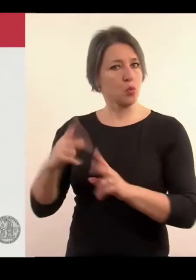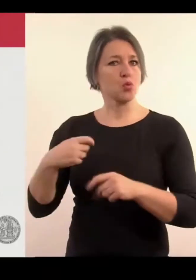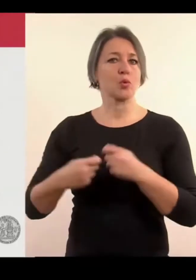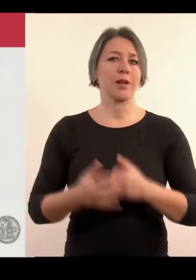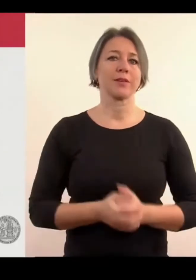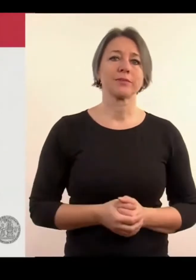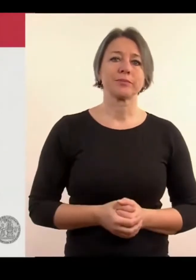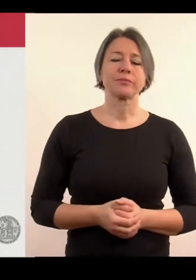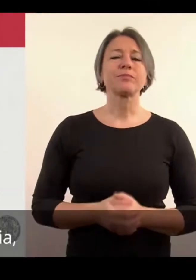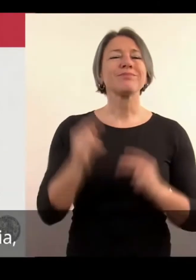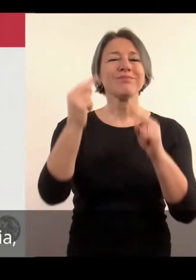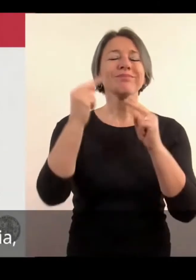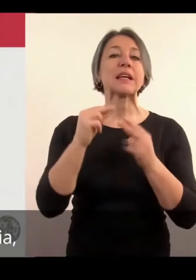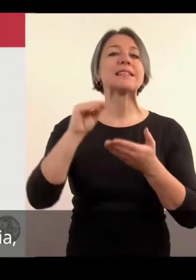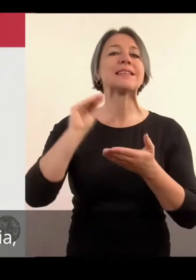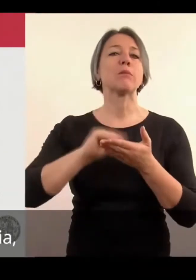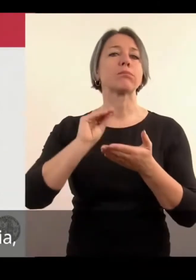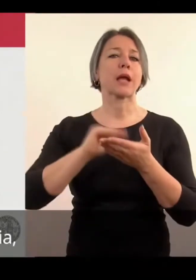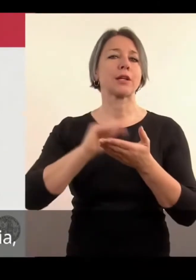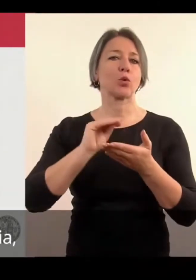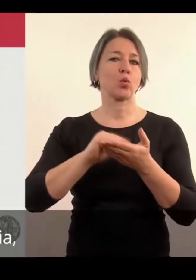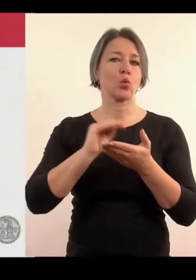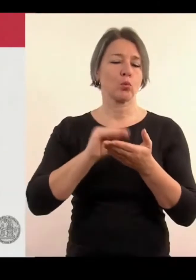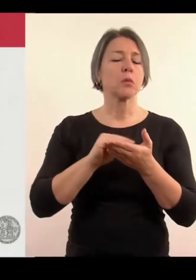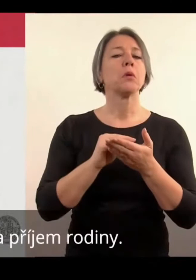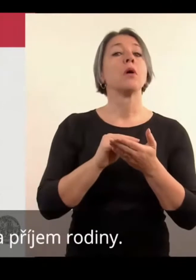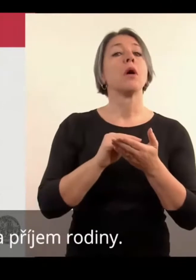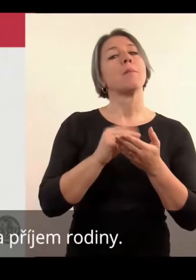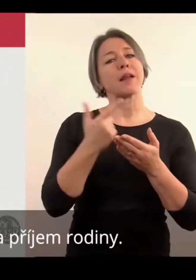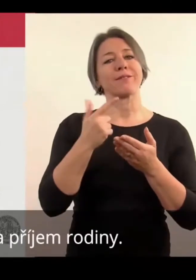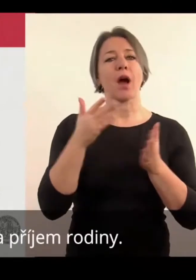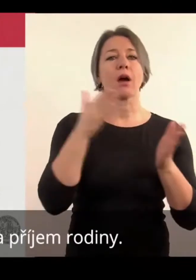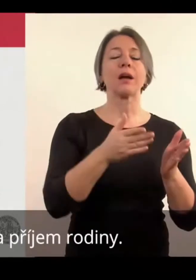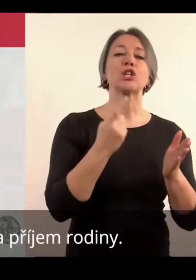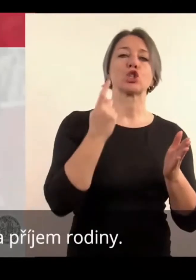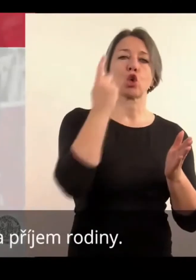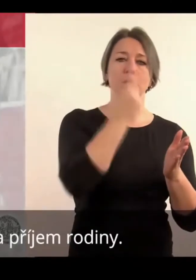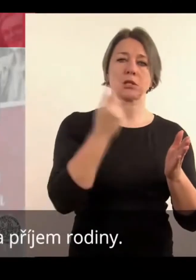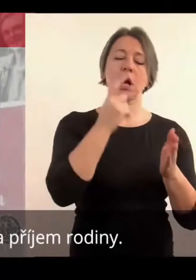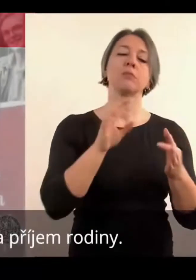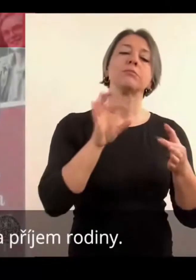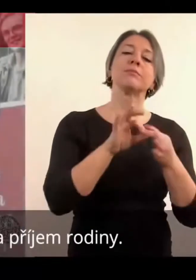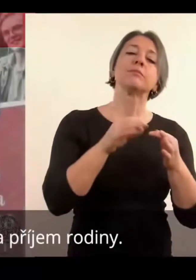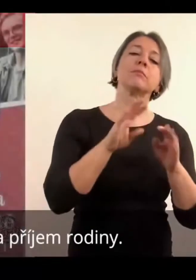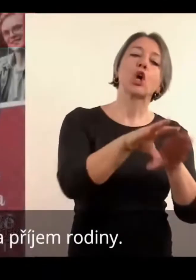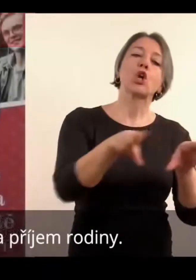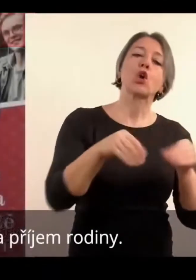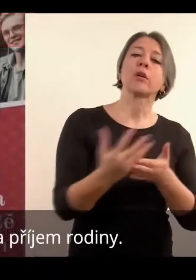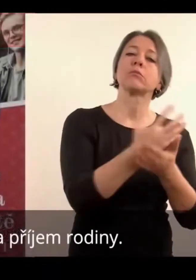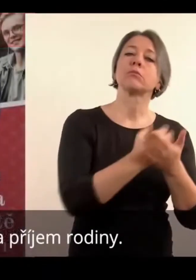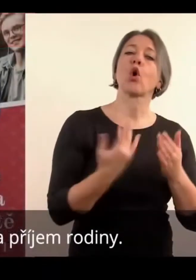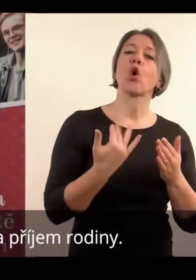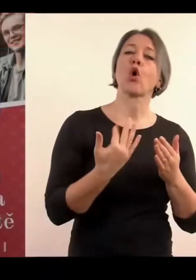Co se týče přímo stipendia, tak stipendium sociální je navázané na příjem rodiny.